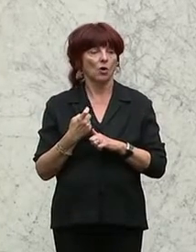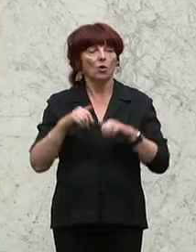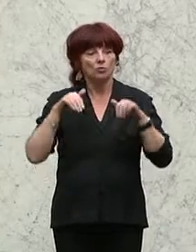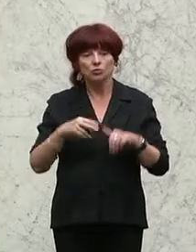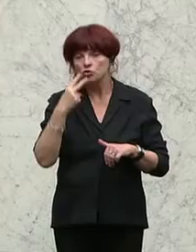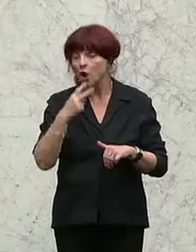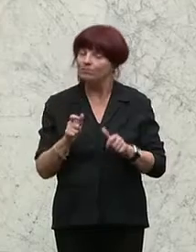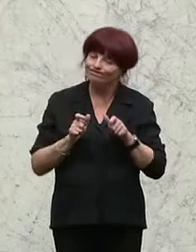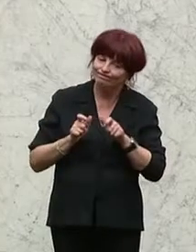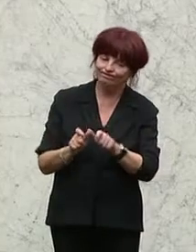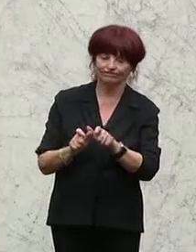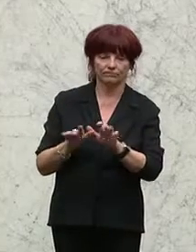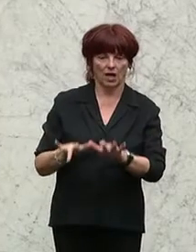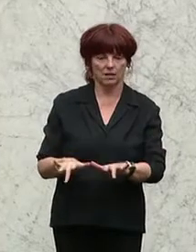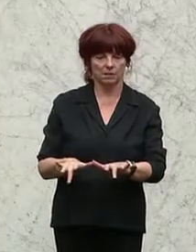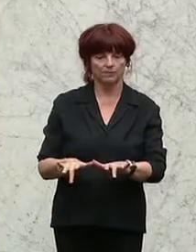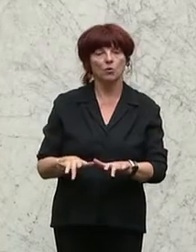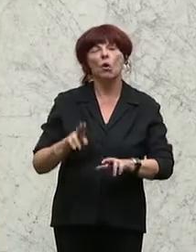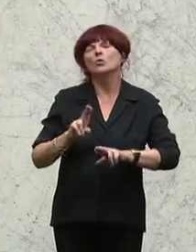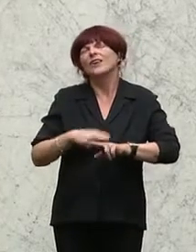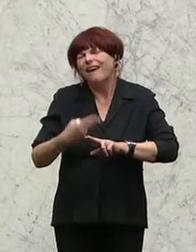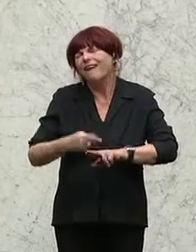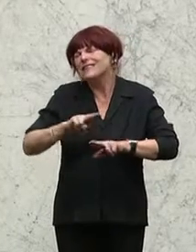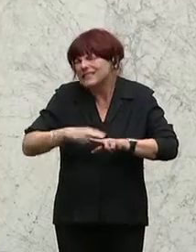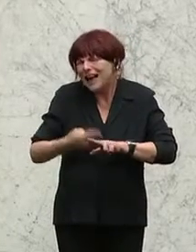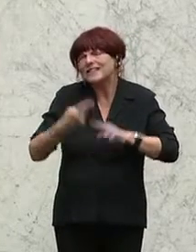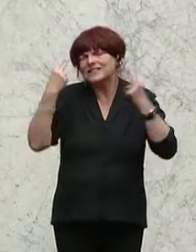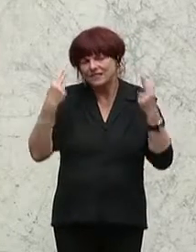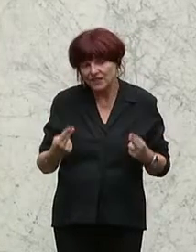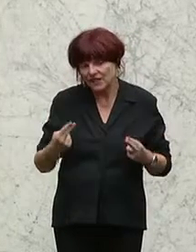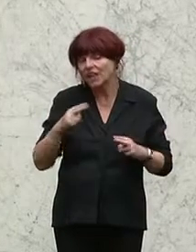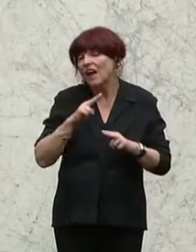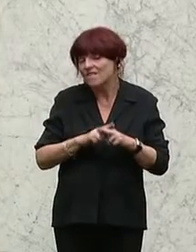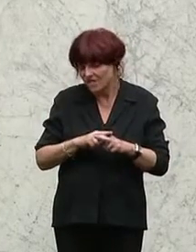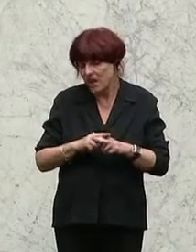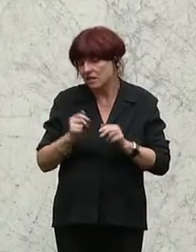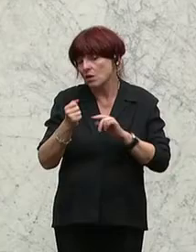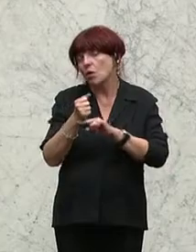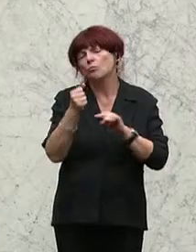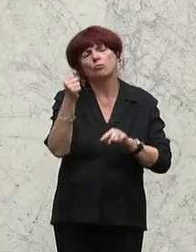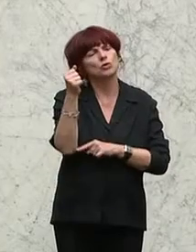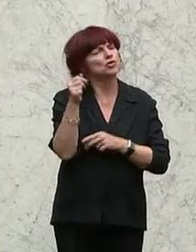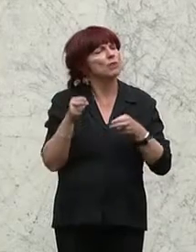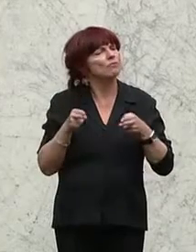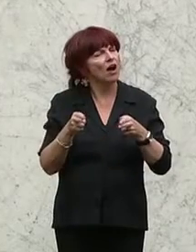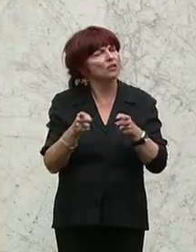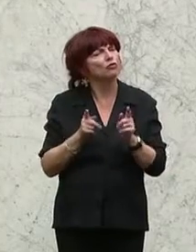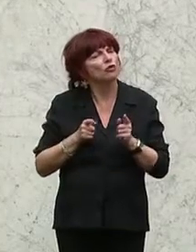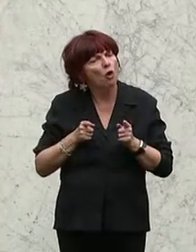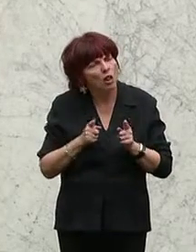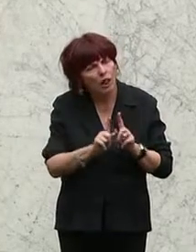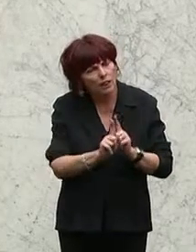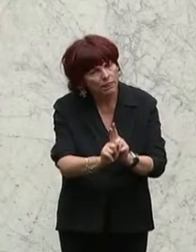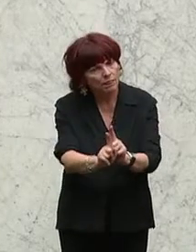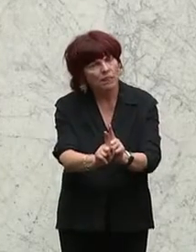nicht passiert. Und was ganz, ganz wichtig ist, wenn dieser Budgetpfad eingehalten wird, dass wir auch einen gewissen Spielraum